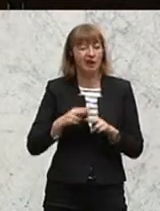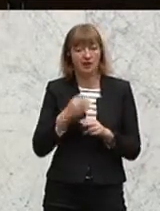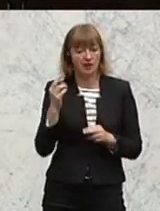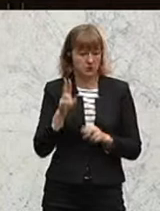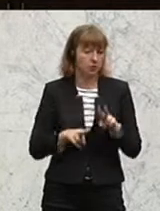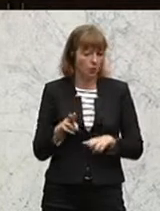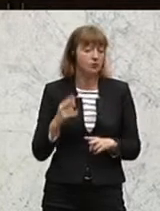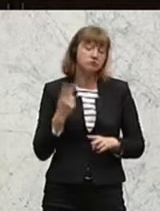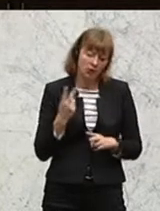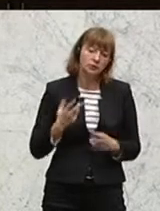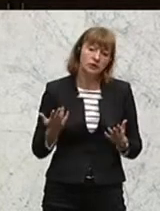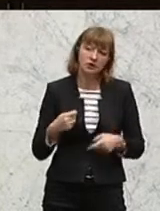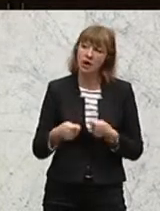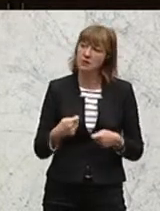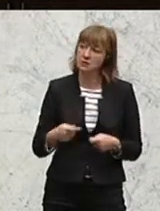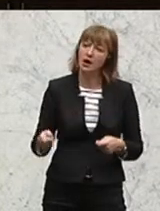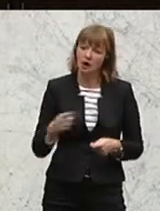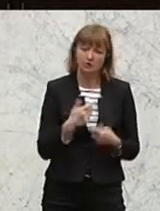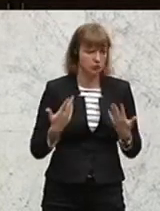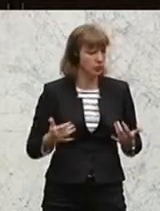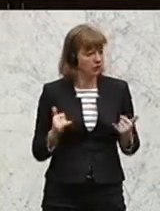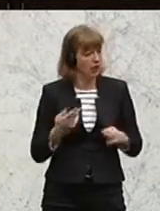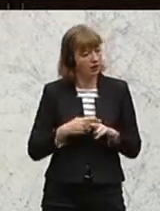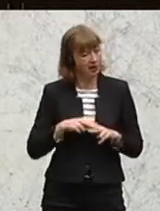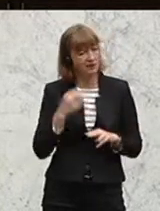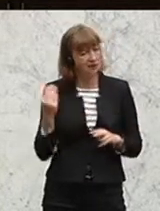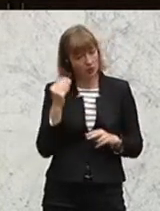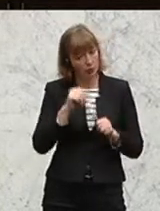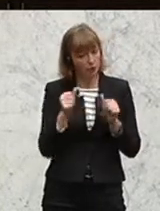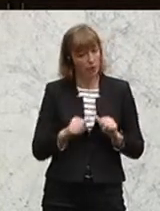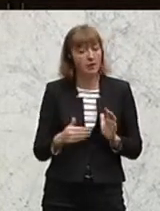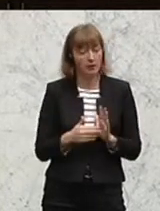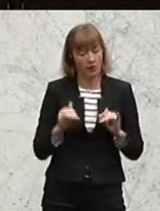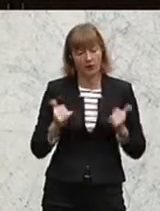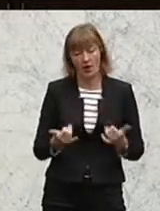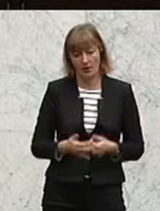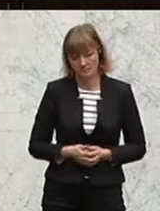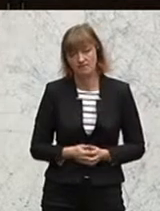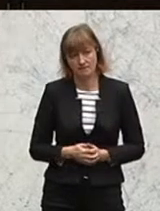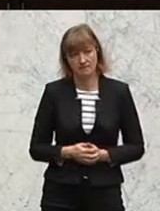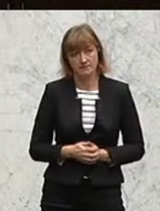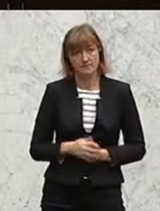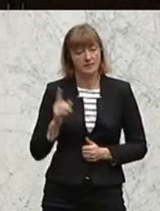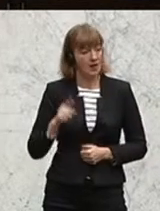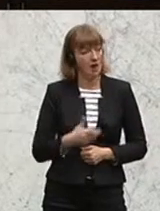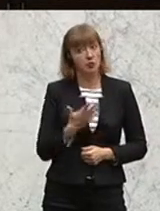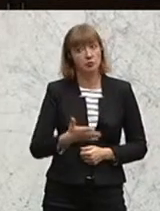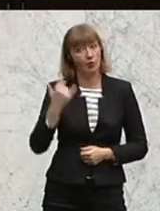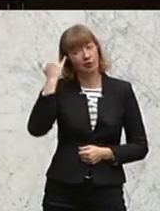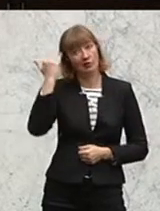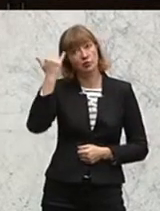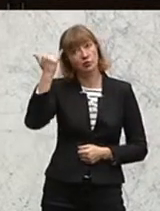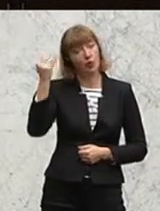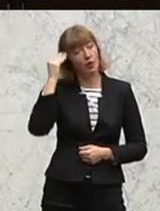Ganztagsbetreuung, natürlich, die Veränderungen am Arbeitsmarkt sind so, dass man ganztägige Schulformen brauchen wird. Nicht nur, die Illusion zu glauben,